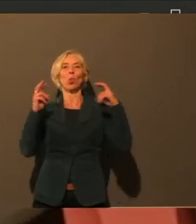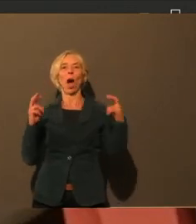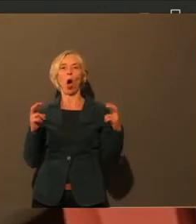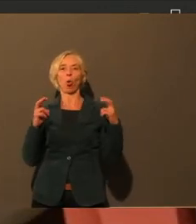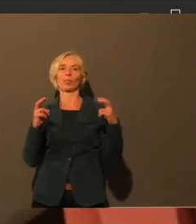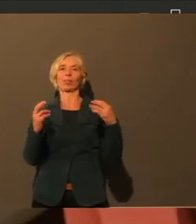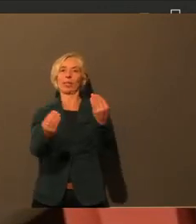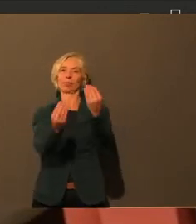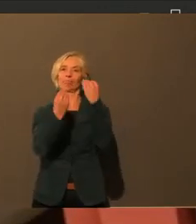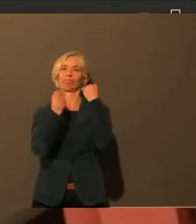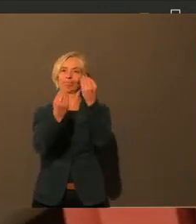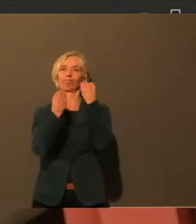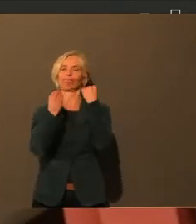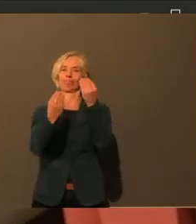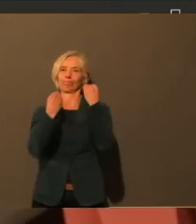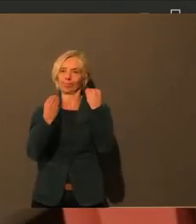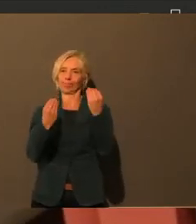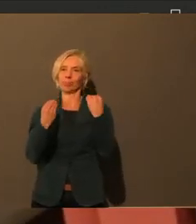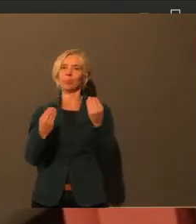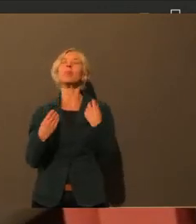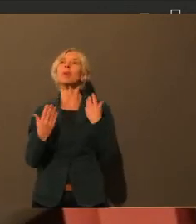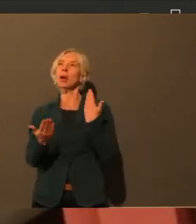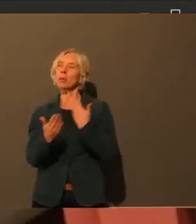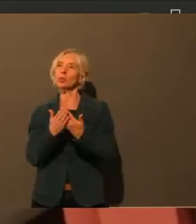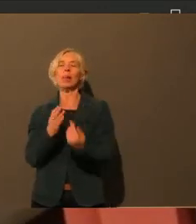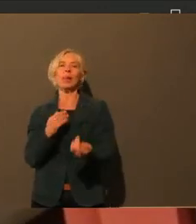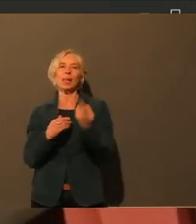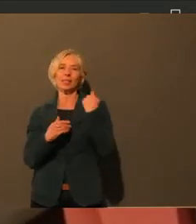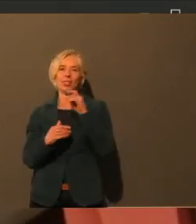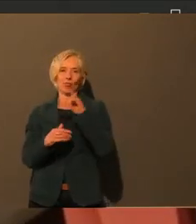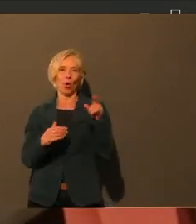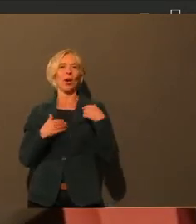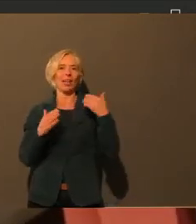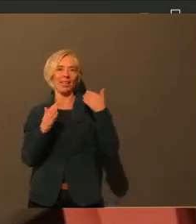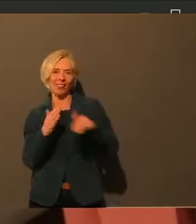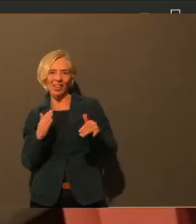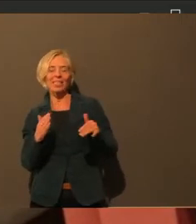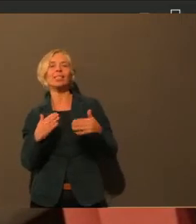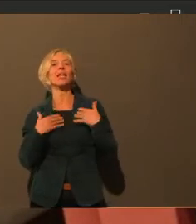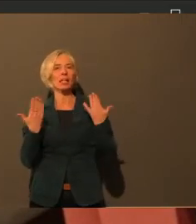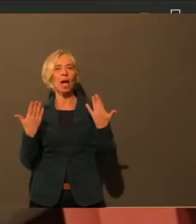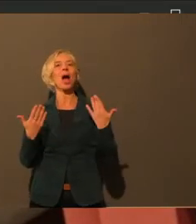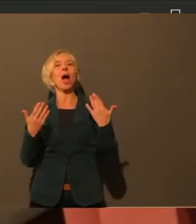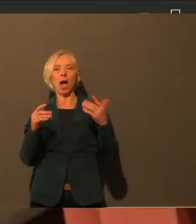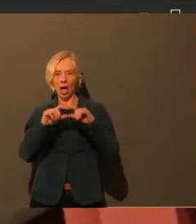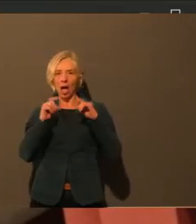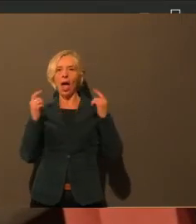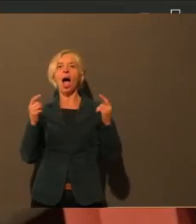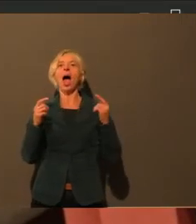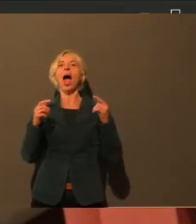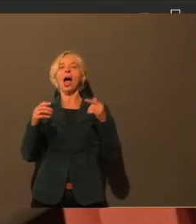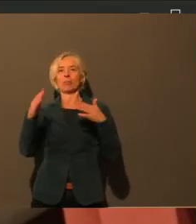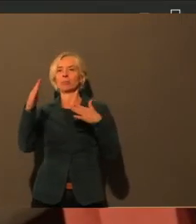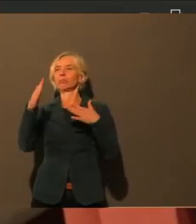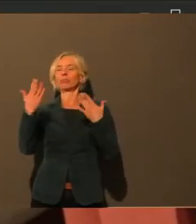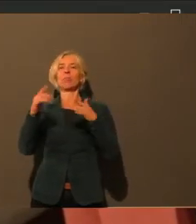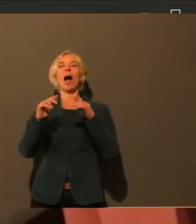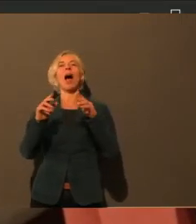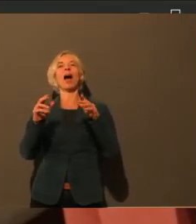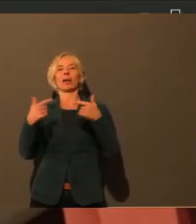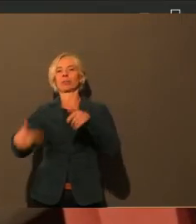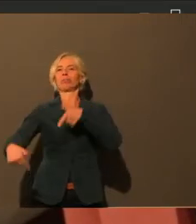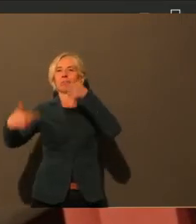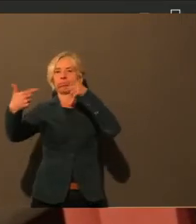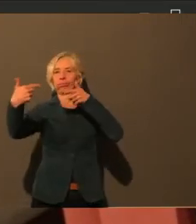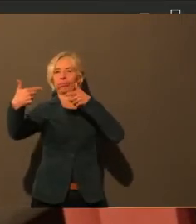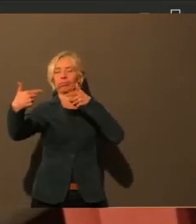auch per Teams wie jetzt im Fach Mathematik. Und da war es so, dass mein Lehrer in der Schule war und die WLAN-Verbindung so schlecht war, dass er